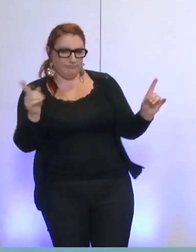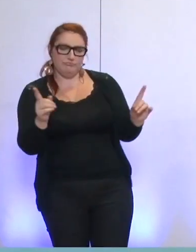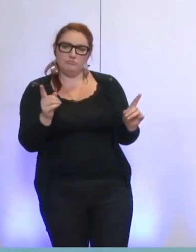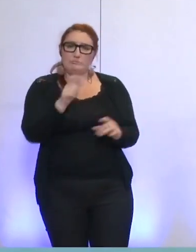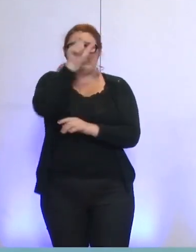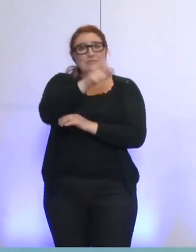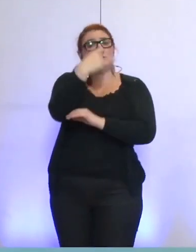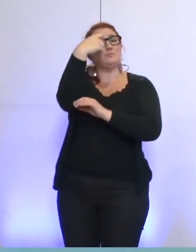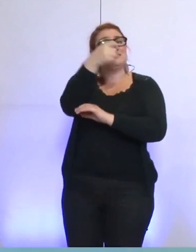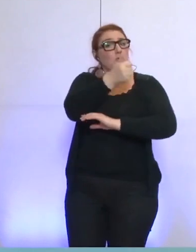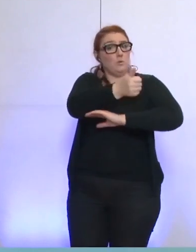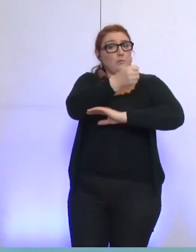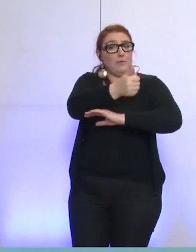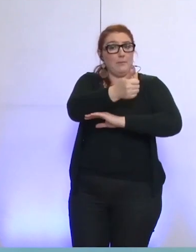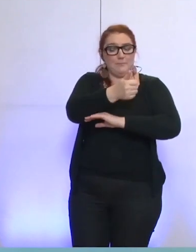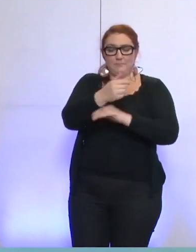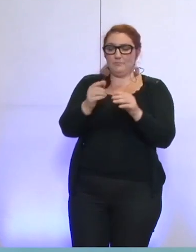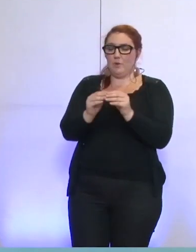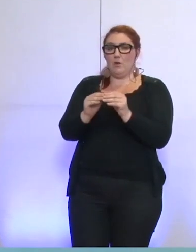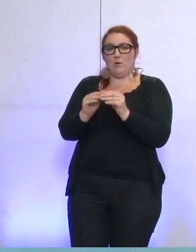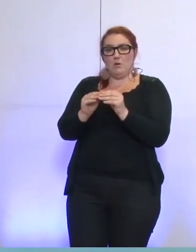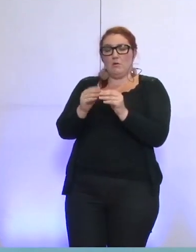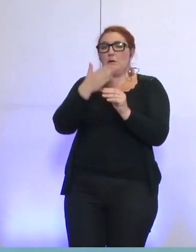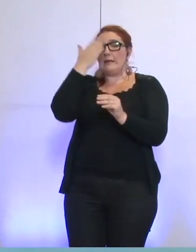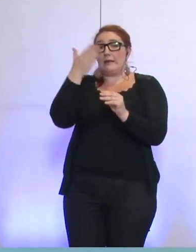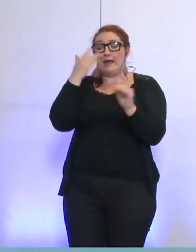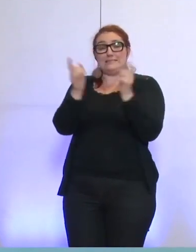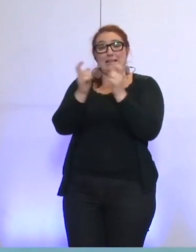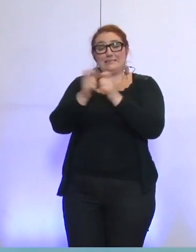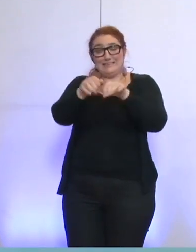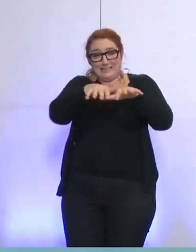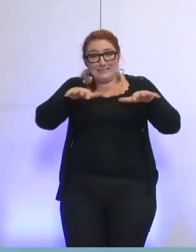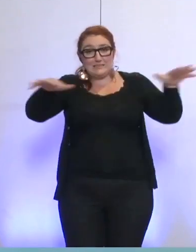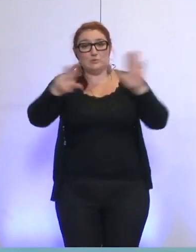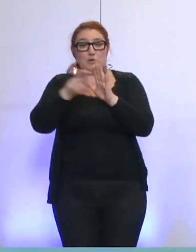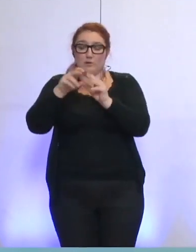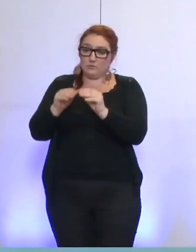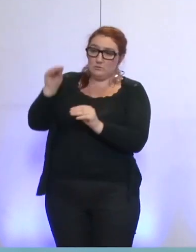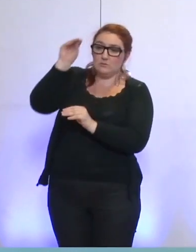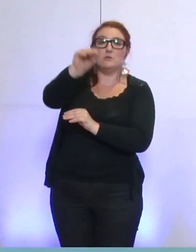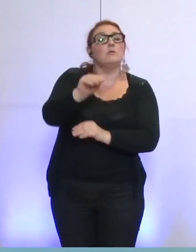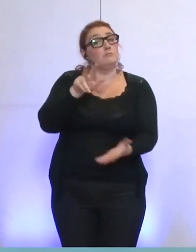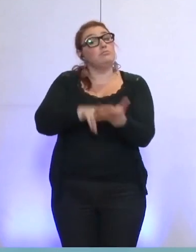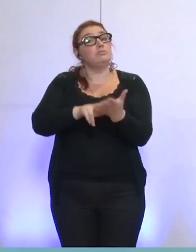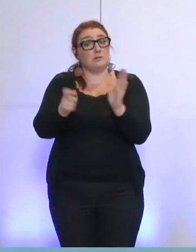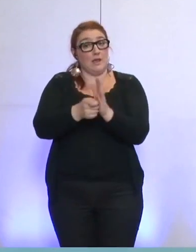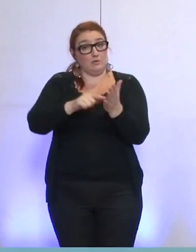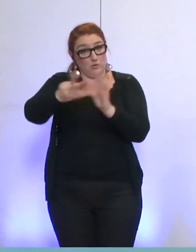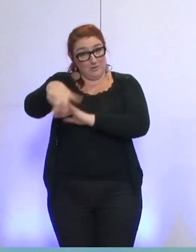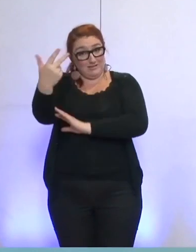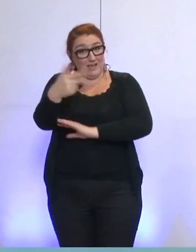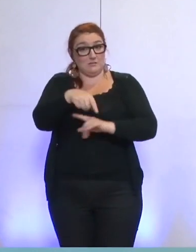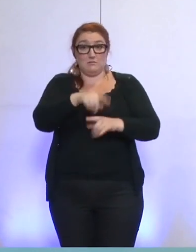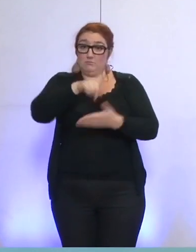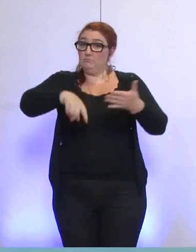initié le recours contre le renouvellement de concessions de distribution de gaz et d'électricité sur Grenoble, validé début 2013, quel est